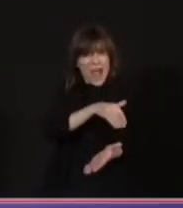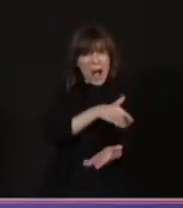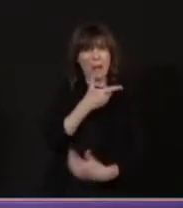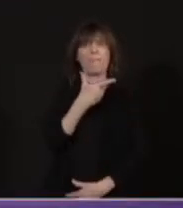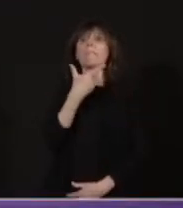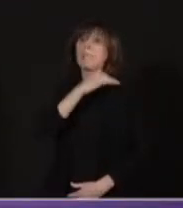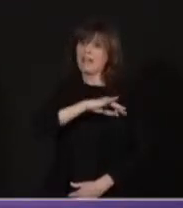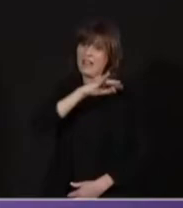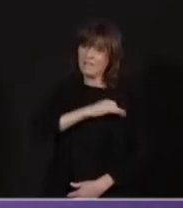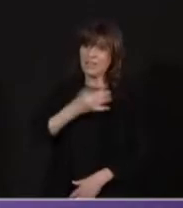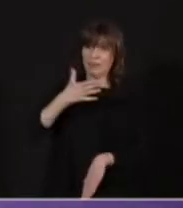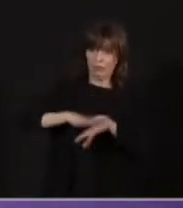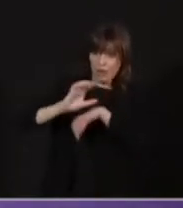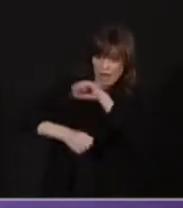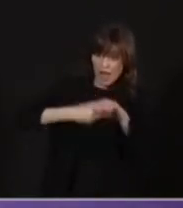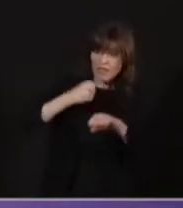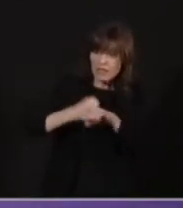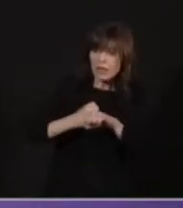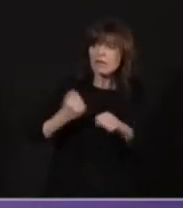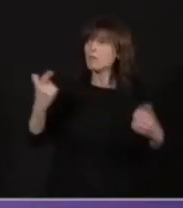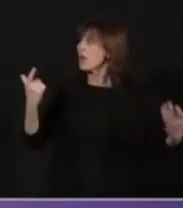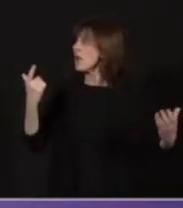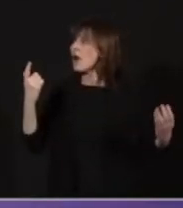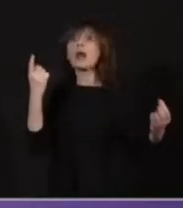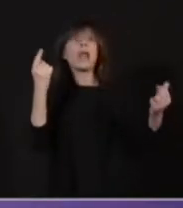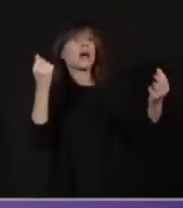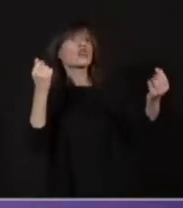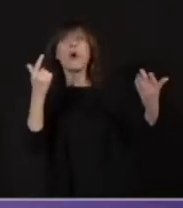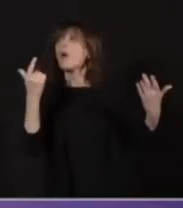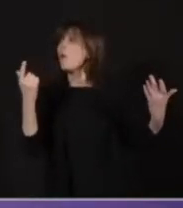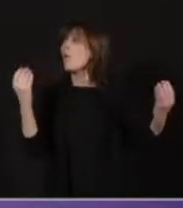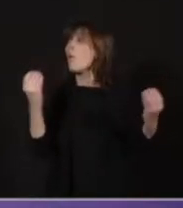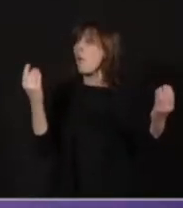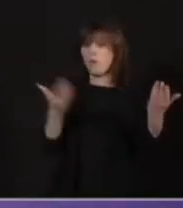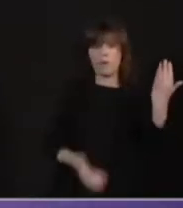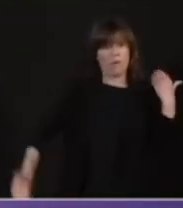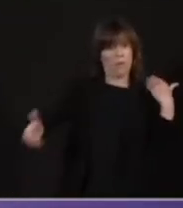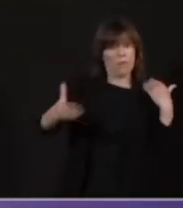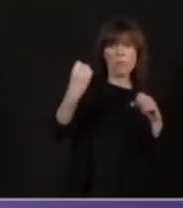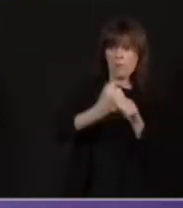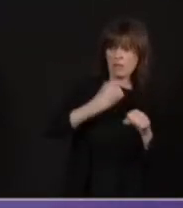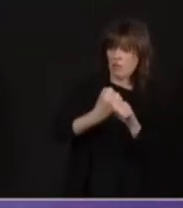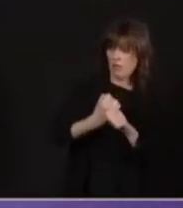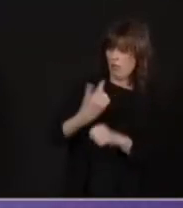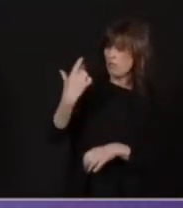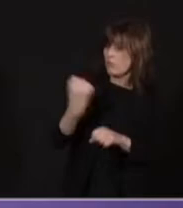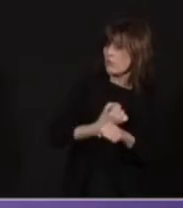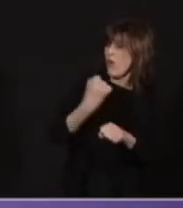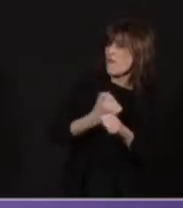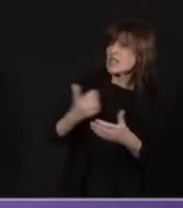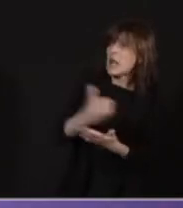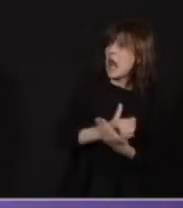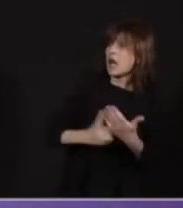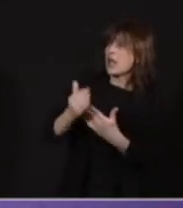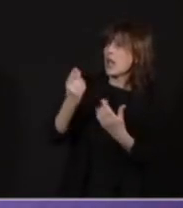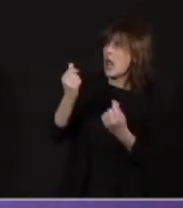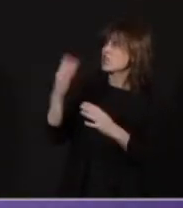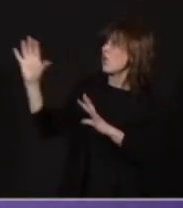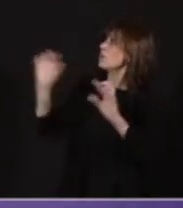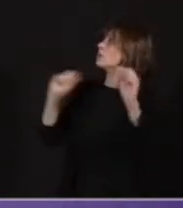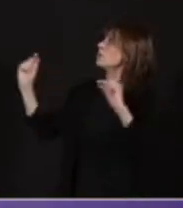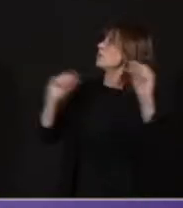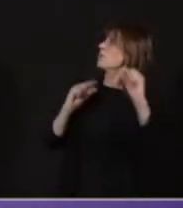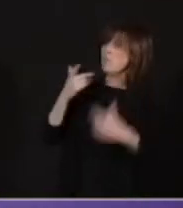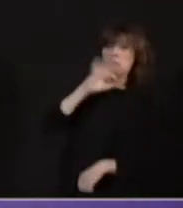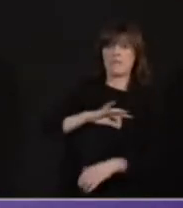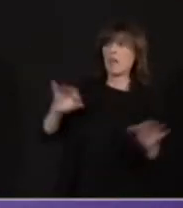actionnaires et les travailleuses et les travailleurs de ce pays n'ont pas vu la couleur. Ce n'est pas possible, il y en a d'autres qui vont